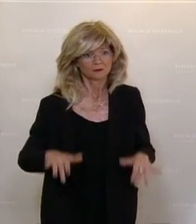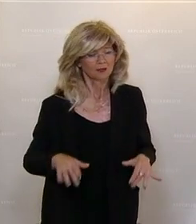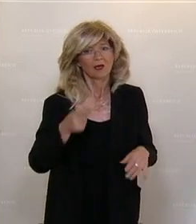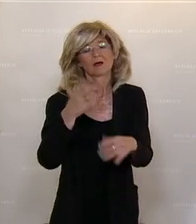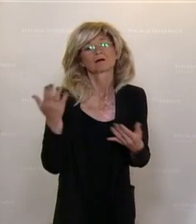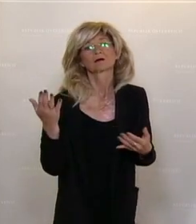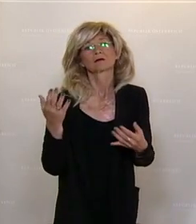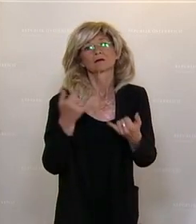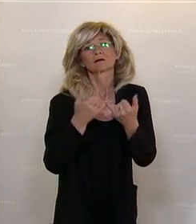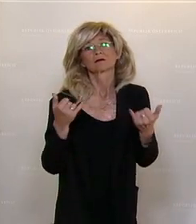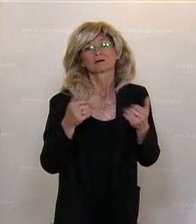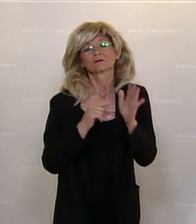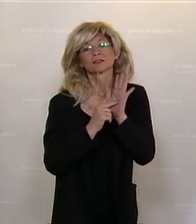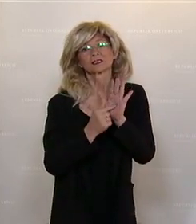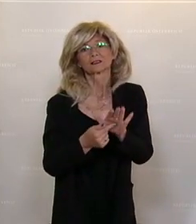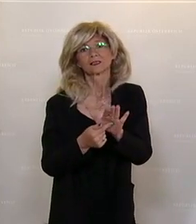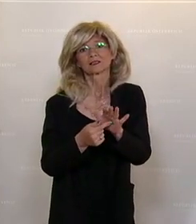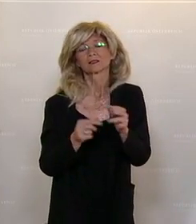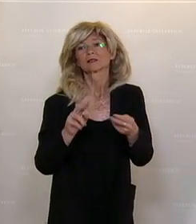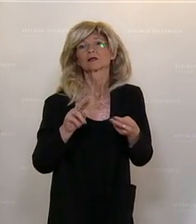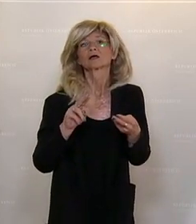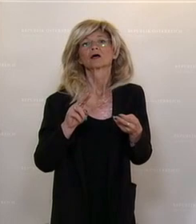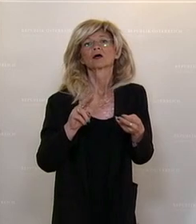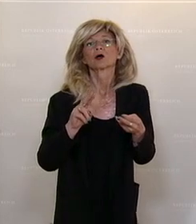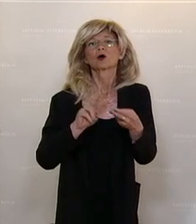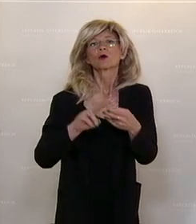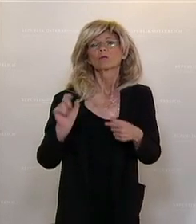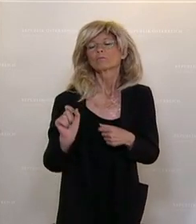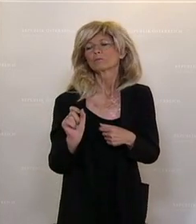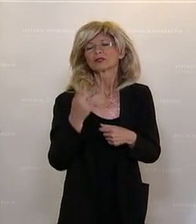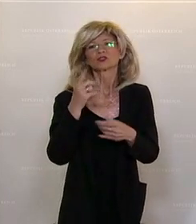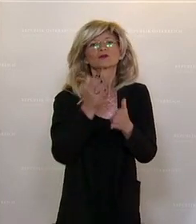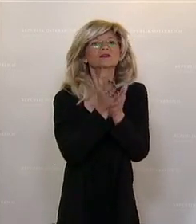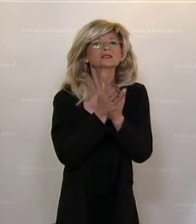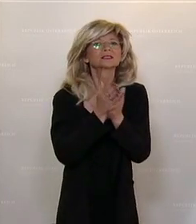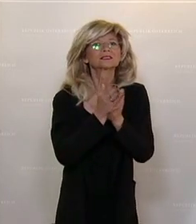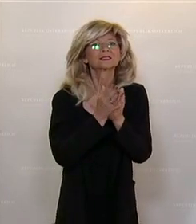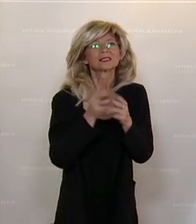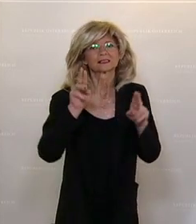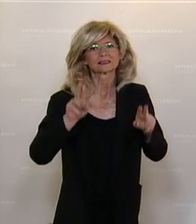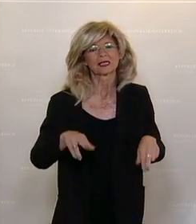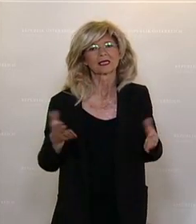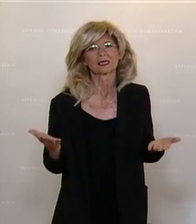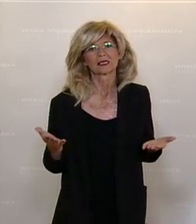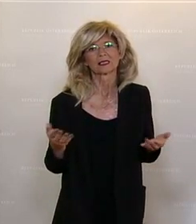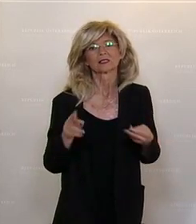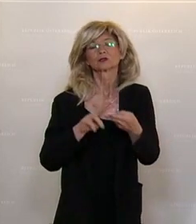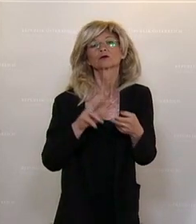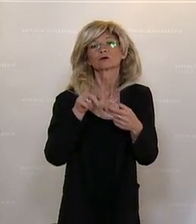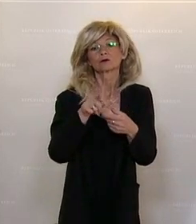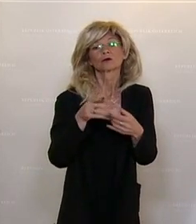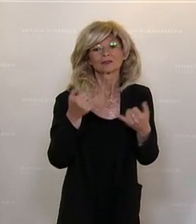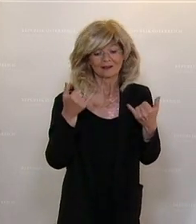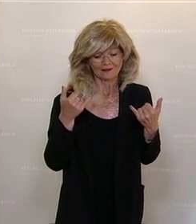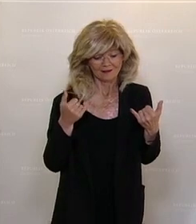haben, dass Schwächen aufgetreten sind, vor allem auch im Hinblick auf das Dienstrecht. Und deshalb haben wir auch den Antrag gestellt,